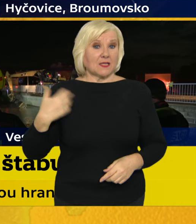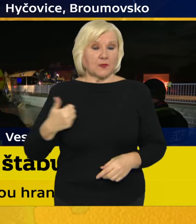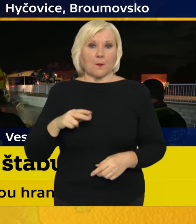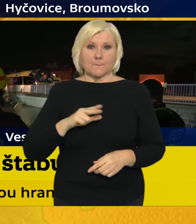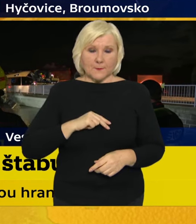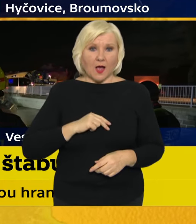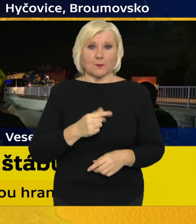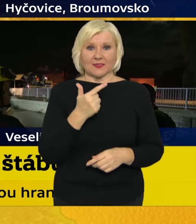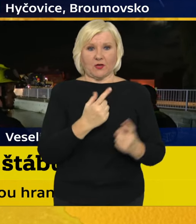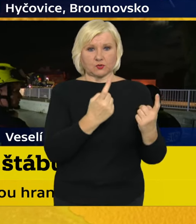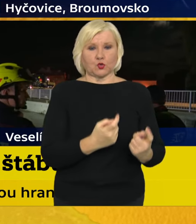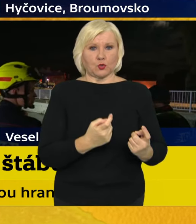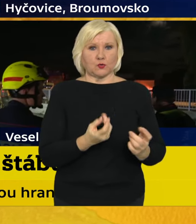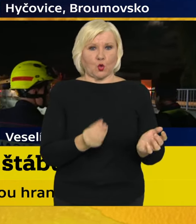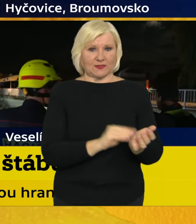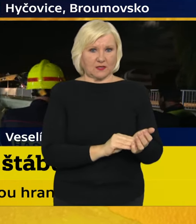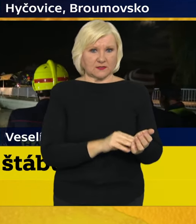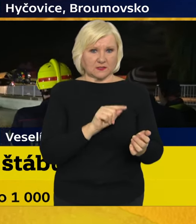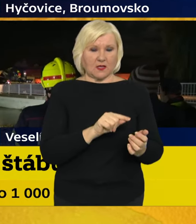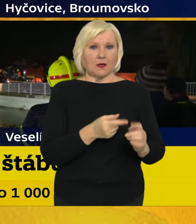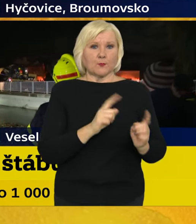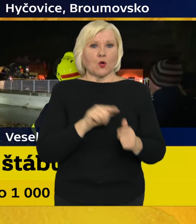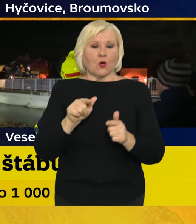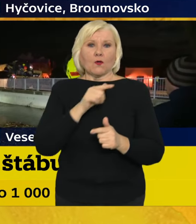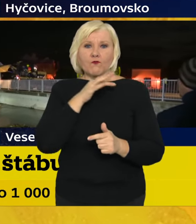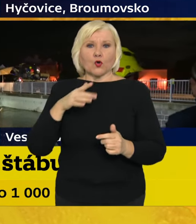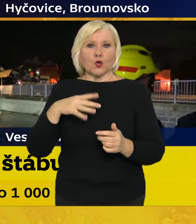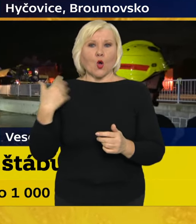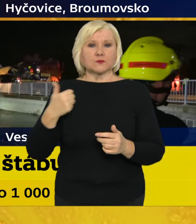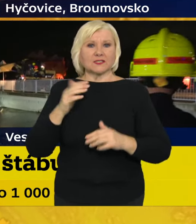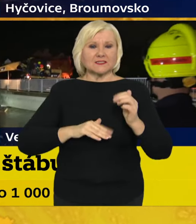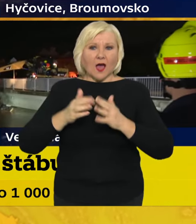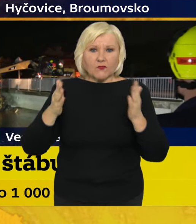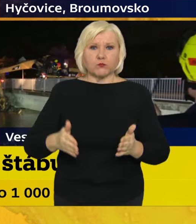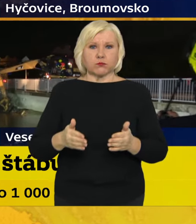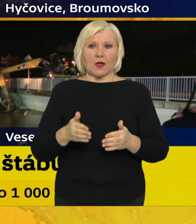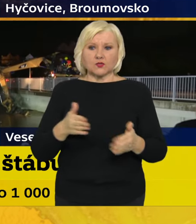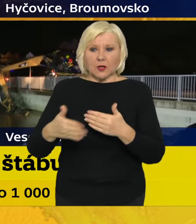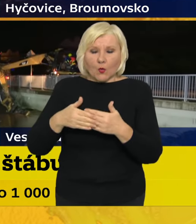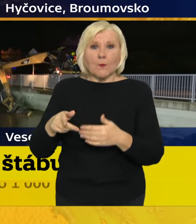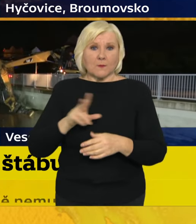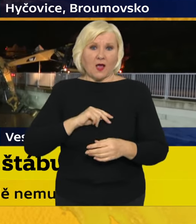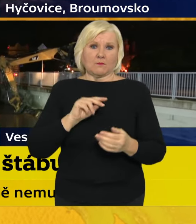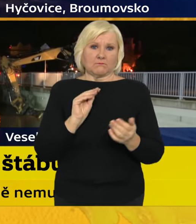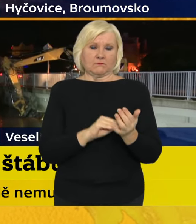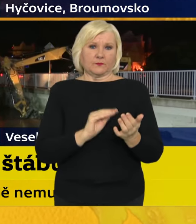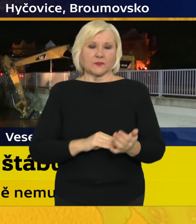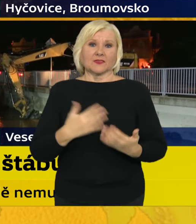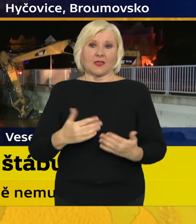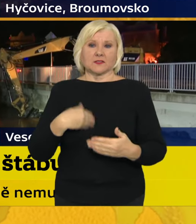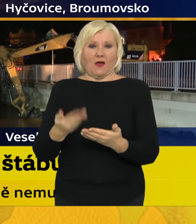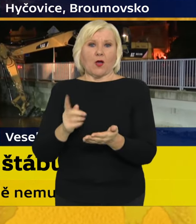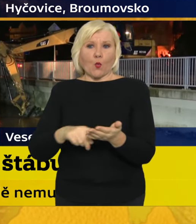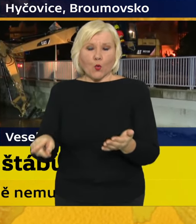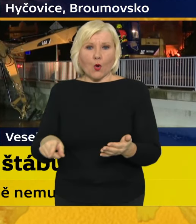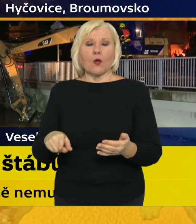dotační tituly, které směří k obnově od hospodářských staveb po vodí. Už jsem zadal dneska úkoly, aby to bylo vše připraveno tak, abychom ty